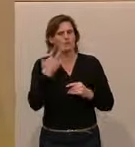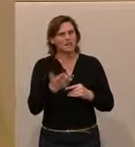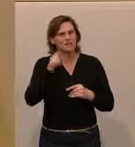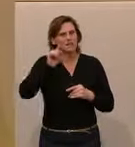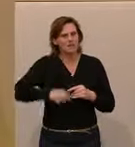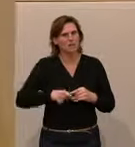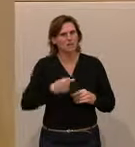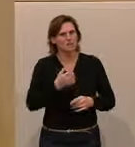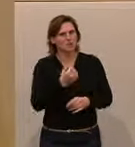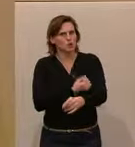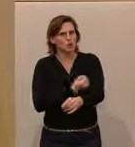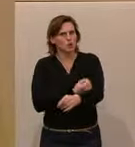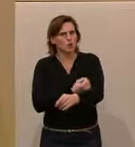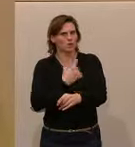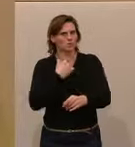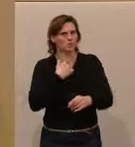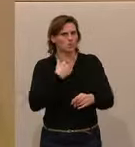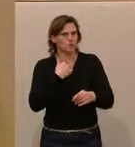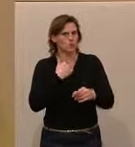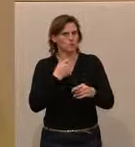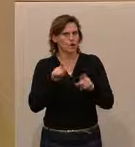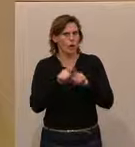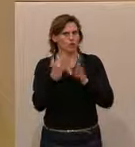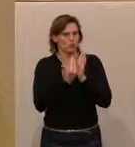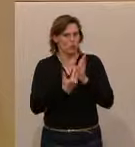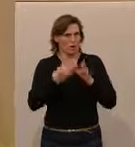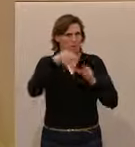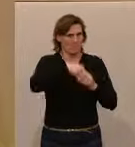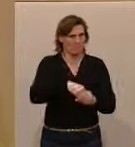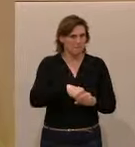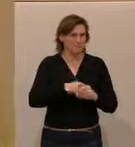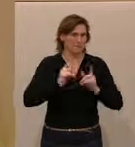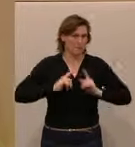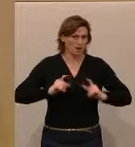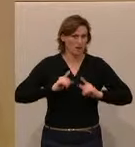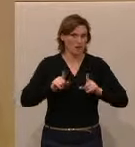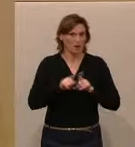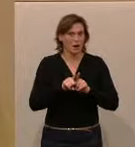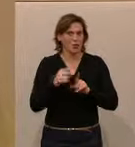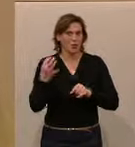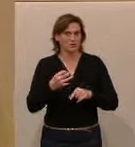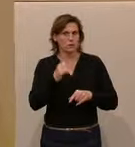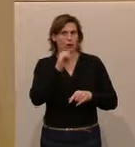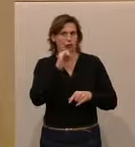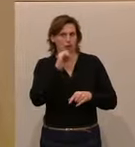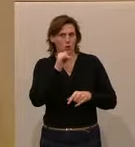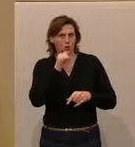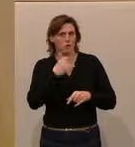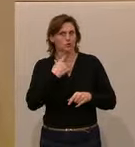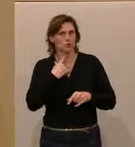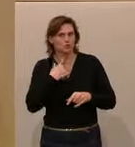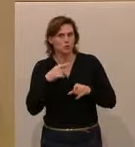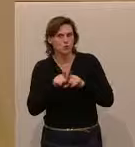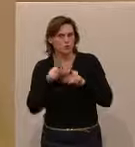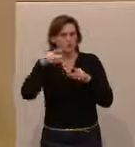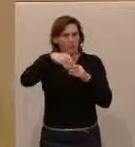Drogenabhängige mit in dieses Programm nehmen. Wir würden mir erwarten, dass wir heute die Alkoholsüchtigen mit hinein